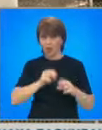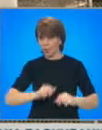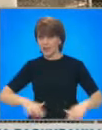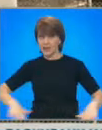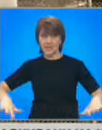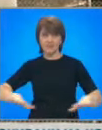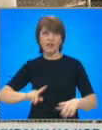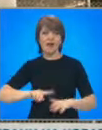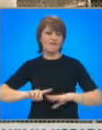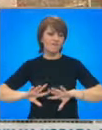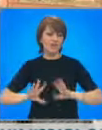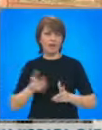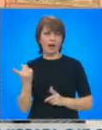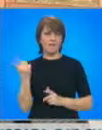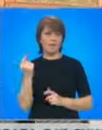повикало баща си.